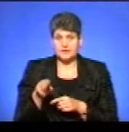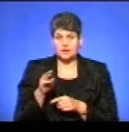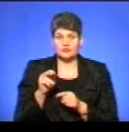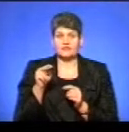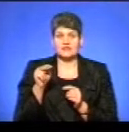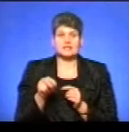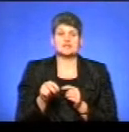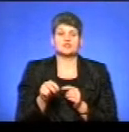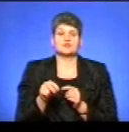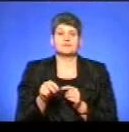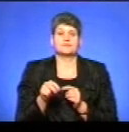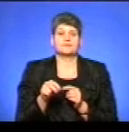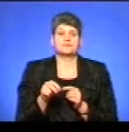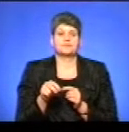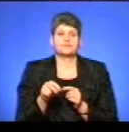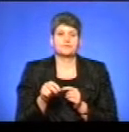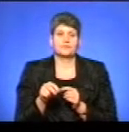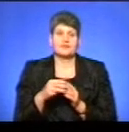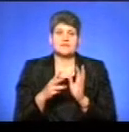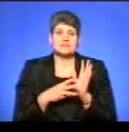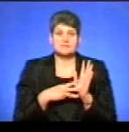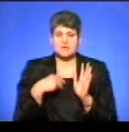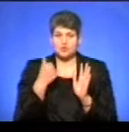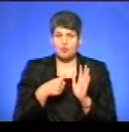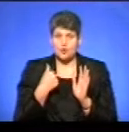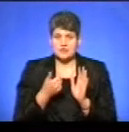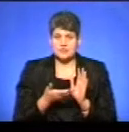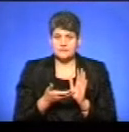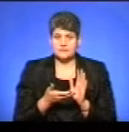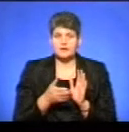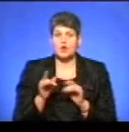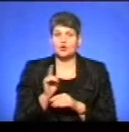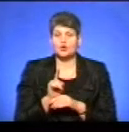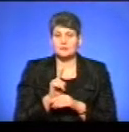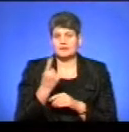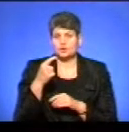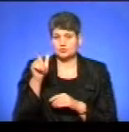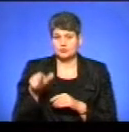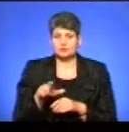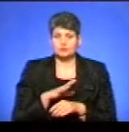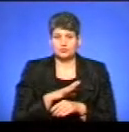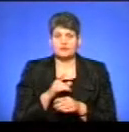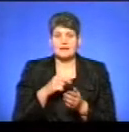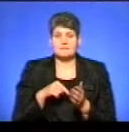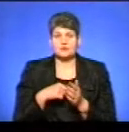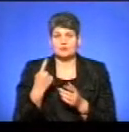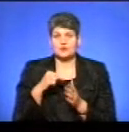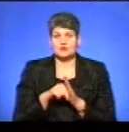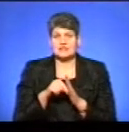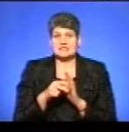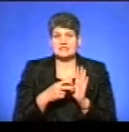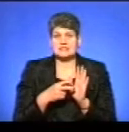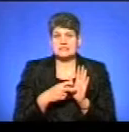2018 році норматив на одного жителя був для міста обласного значення і районів